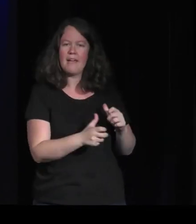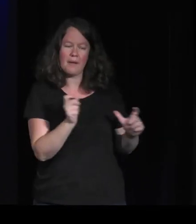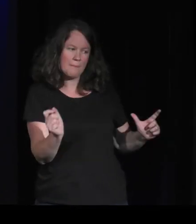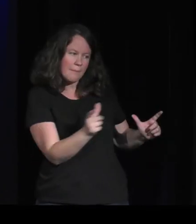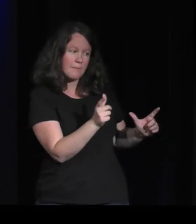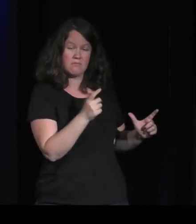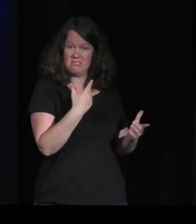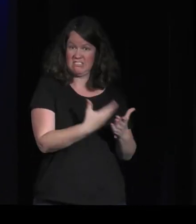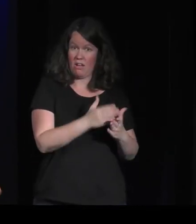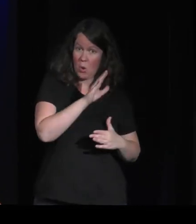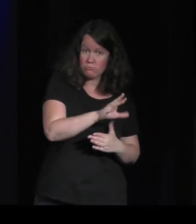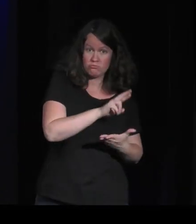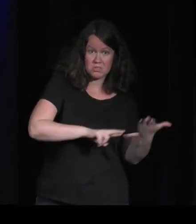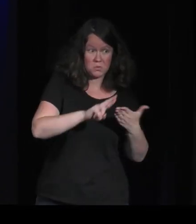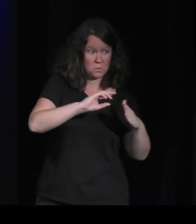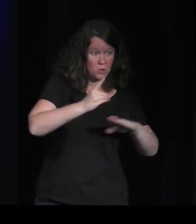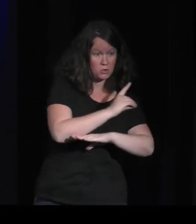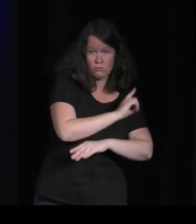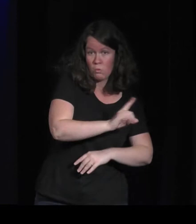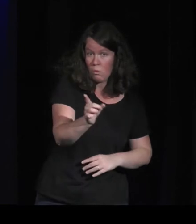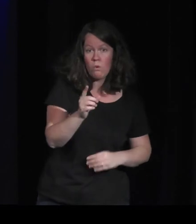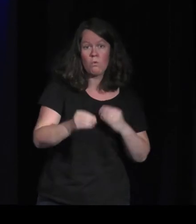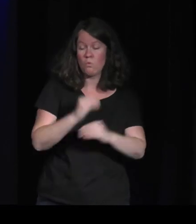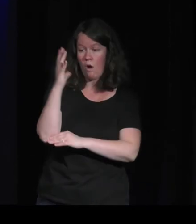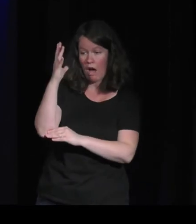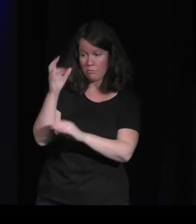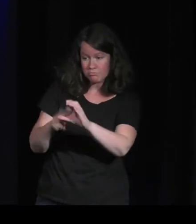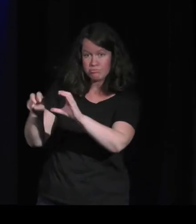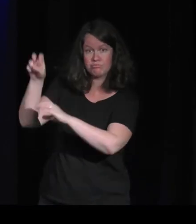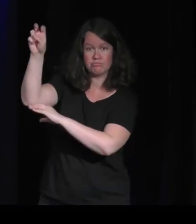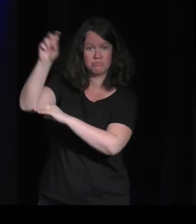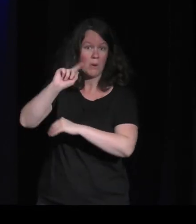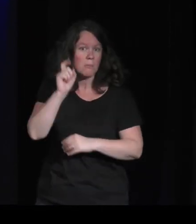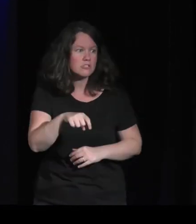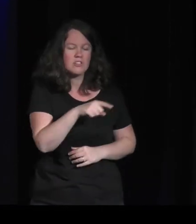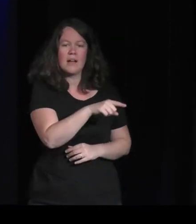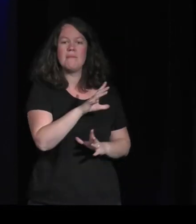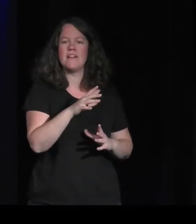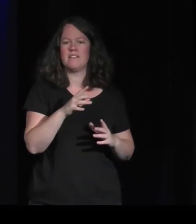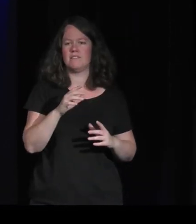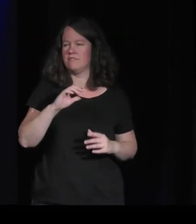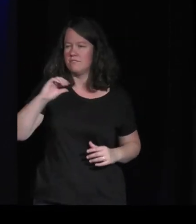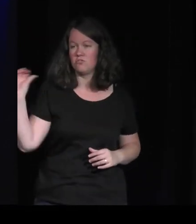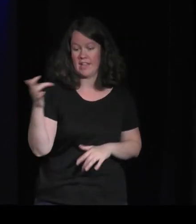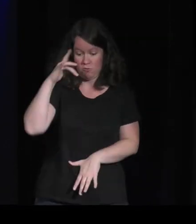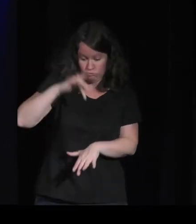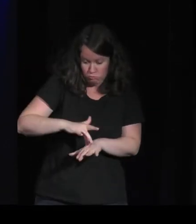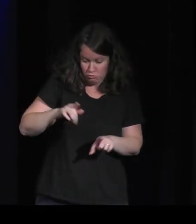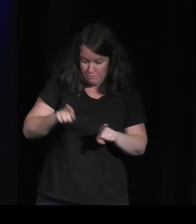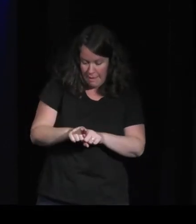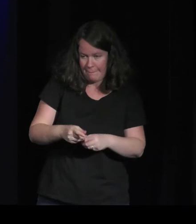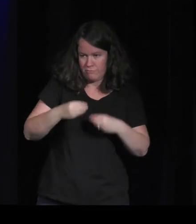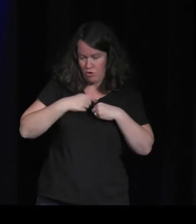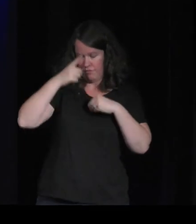Nager, on n'a pas besoin d'être là-bas. Grimper dans un arbre, on n'a pas besoin d'être là-bas. Mais c'est un lien collectif. Évidemment, tout le monde ne l'a pas fait.